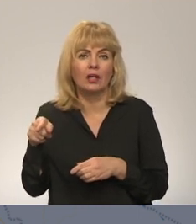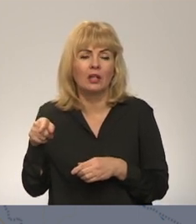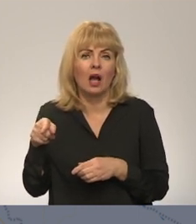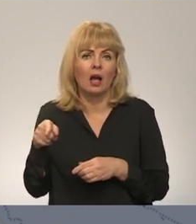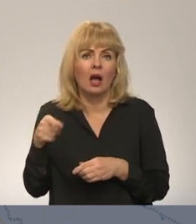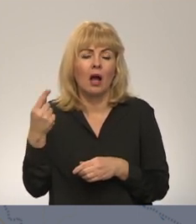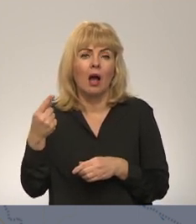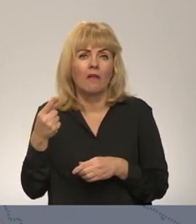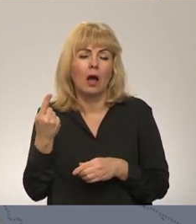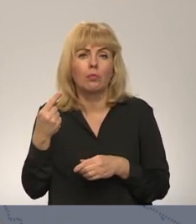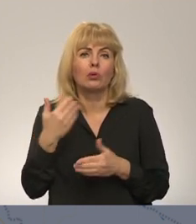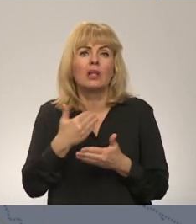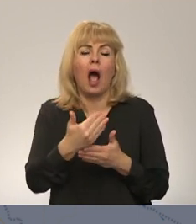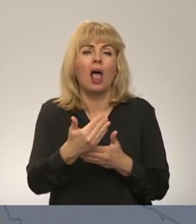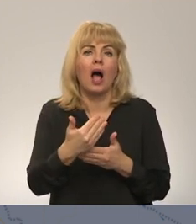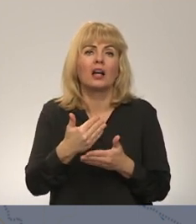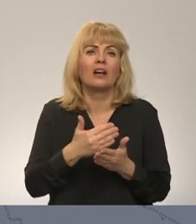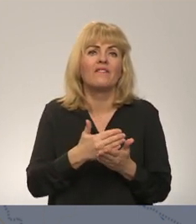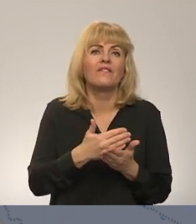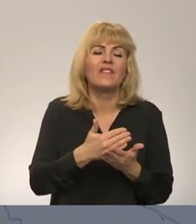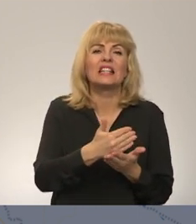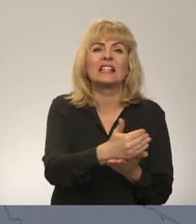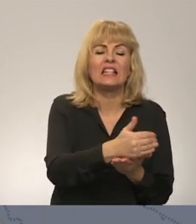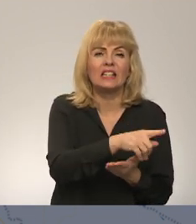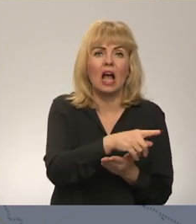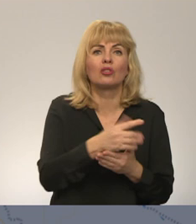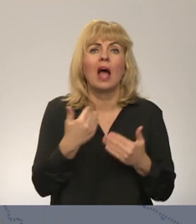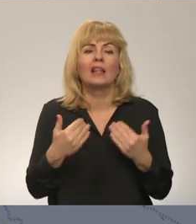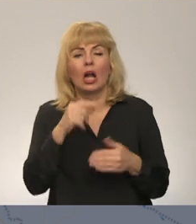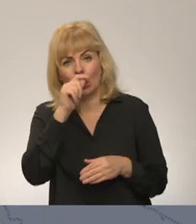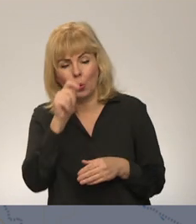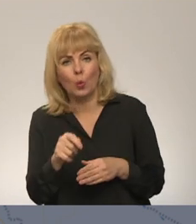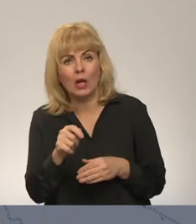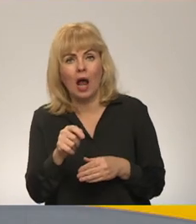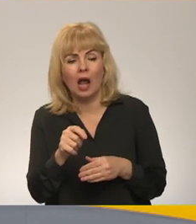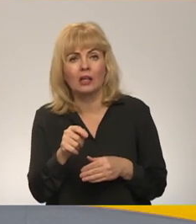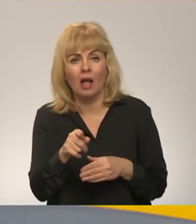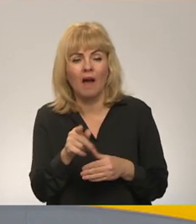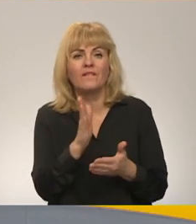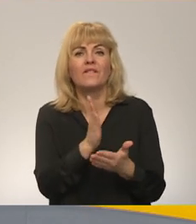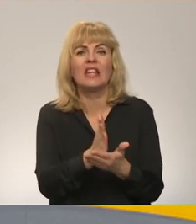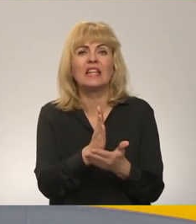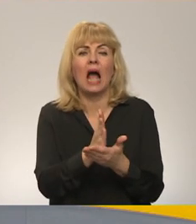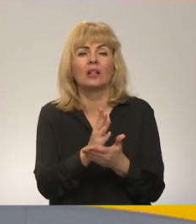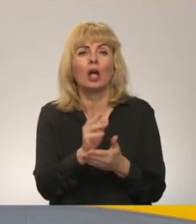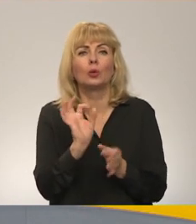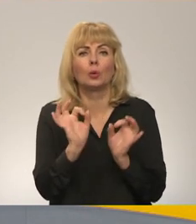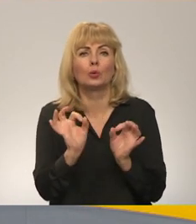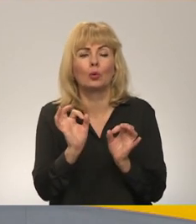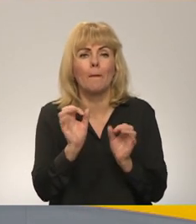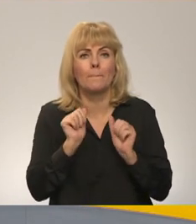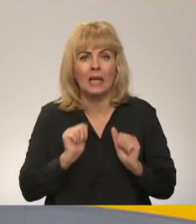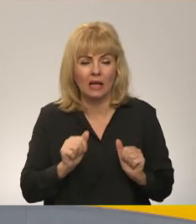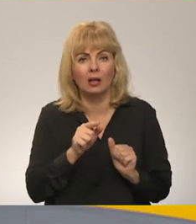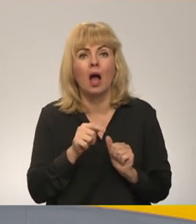Bet šeit, Ukrainas vidienē, situācija ir mierīga. Mēs esam mēģinājuši ar tevi veiksmīgi no rīta